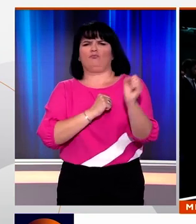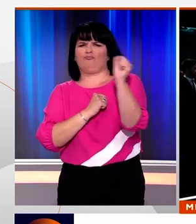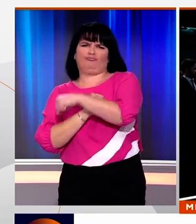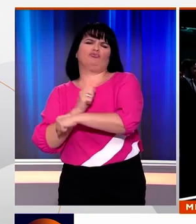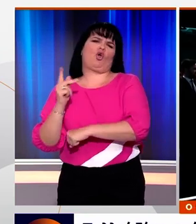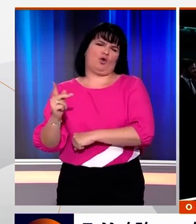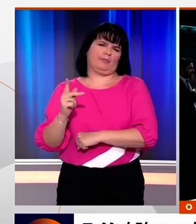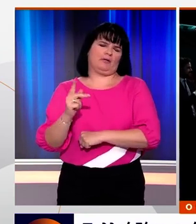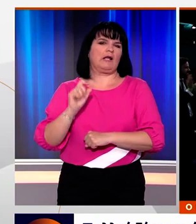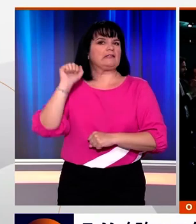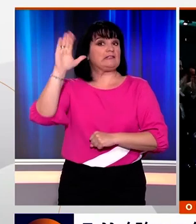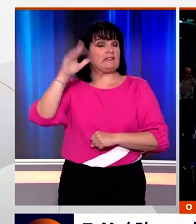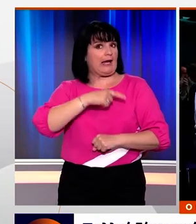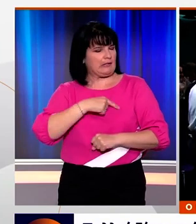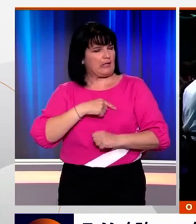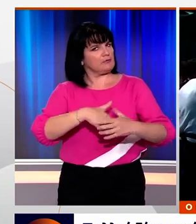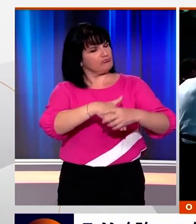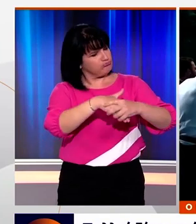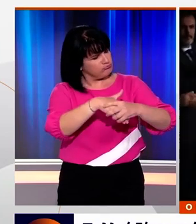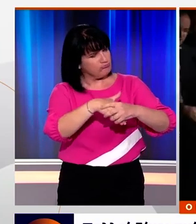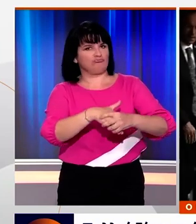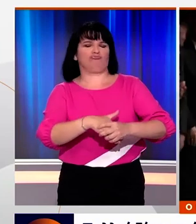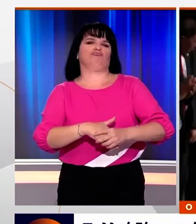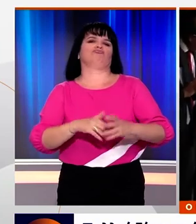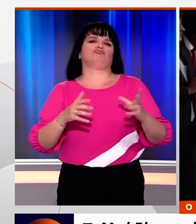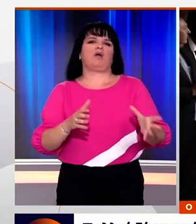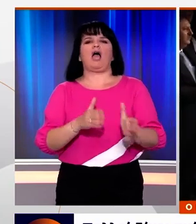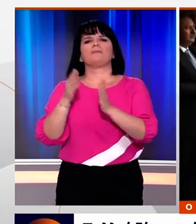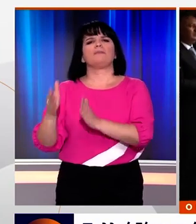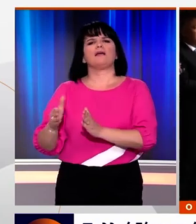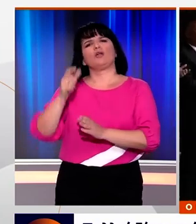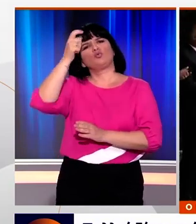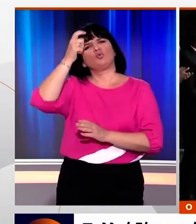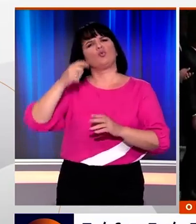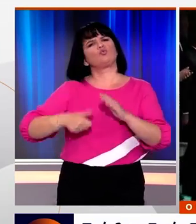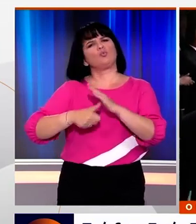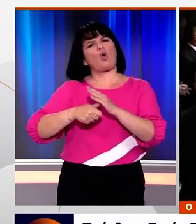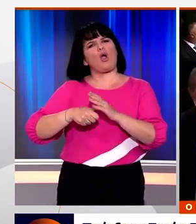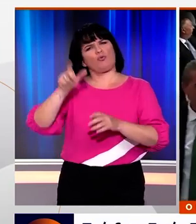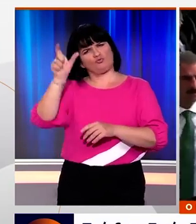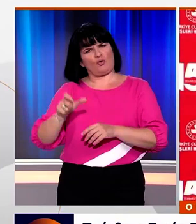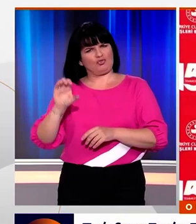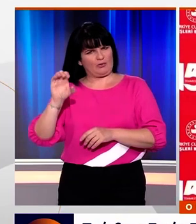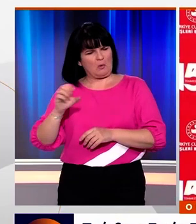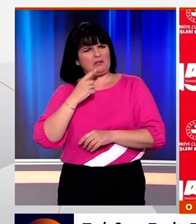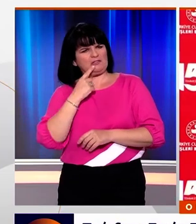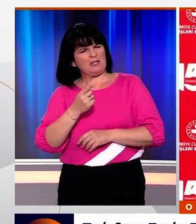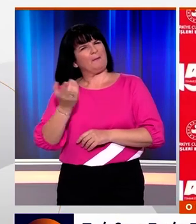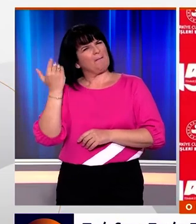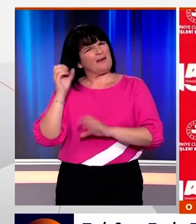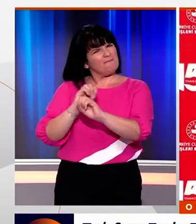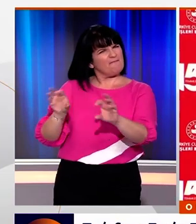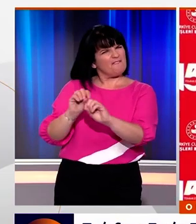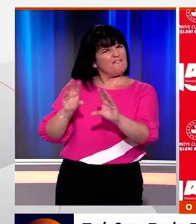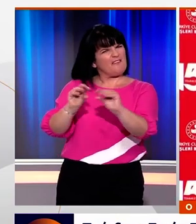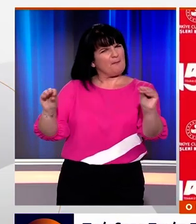Πολλοί ξένοι ηγέτες συνεχάρισαν τον Τζόνσον για την εκλογή του. Στη λίστα προστέθηκε και ο Τούρκος πρόεδρος Ταγί Περτογάν διαψεύδοντας κατά κάποιο